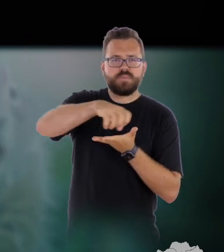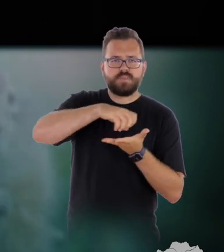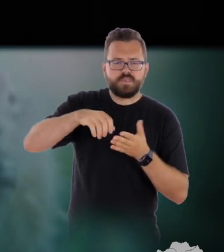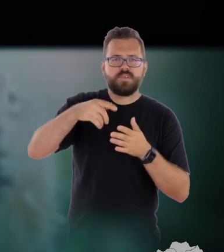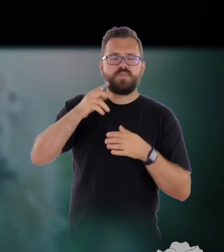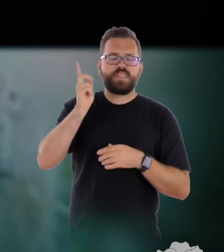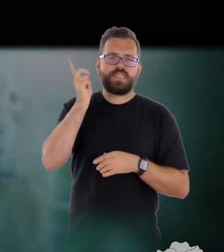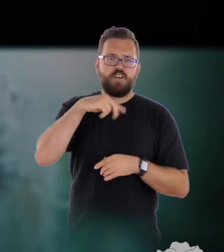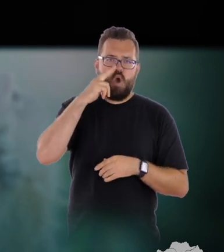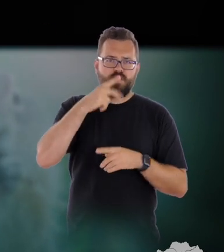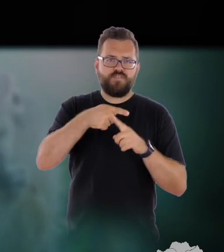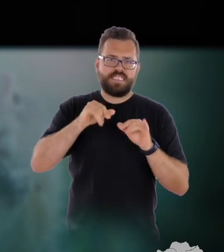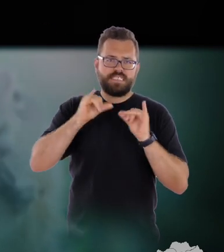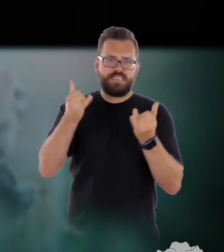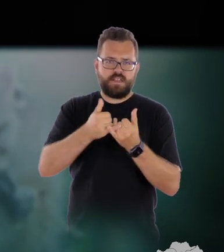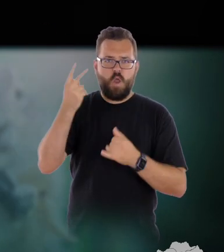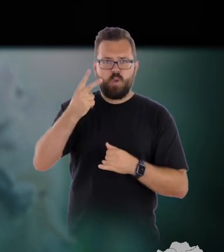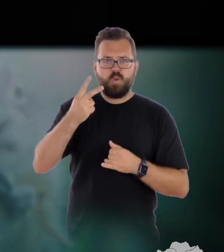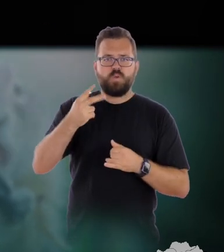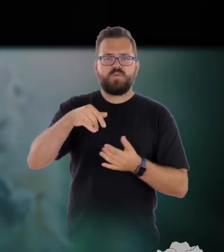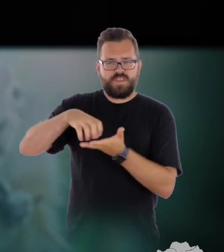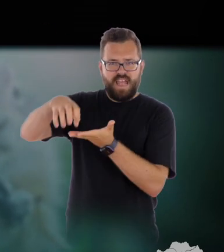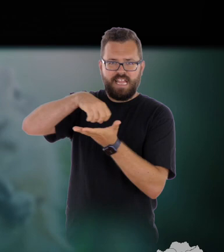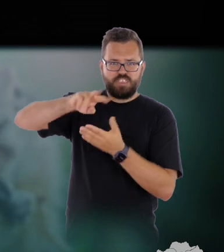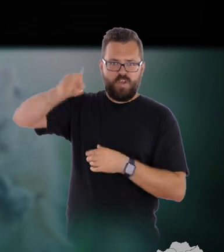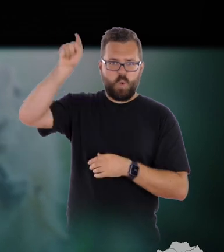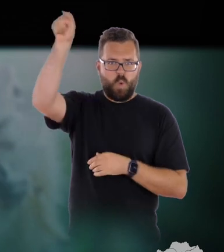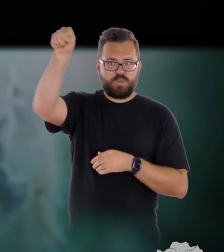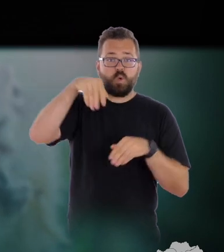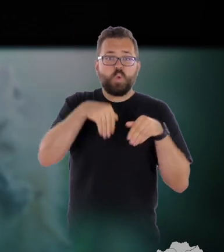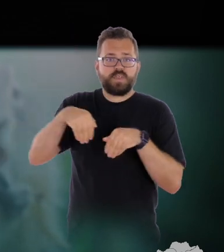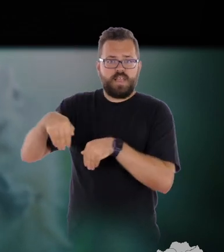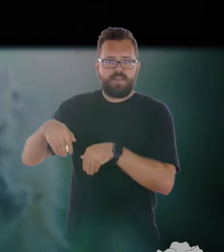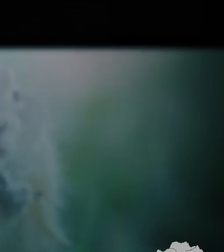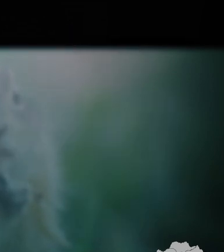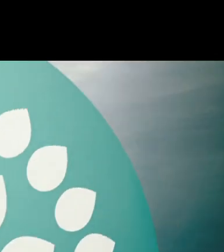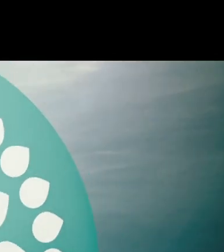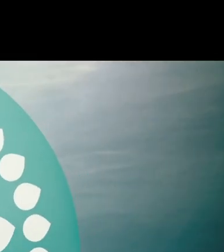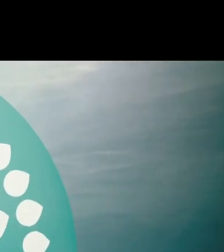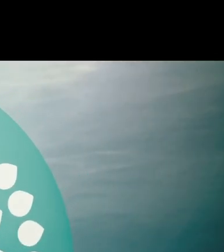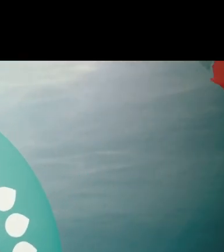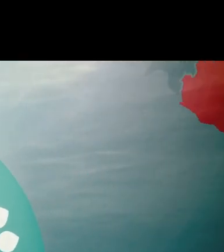mesélnek, mert hogy akkor még legeltették a félszigetet, és ahol legeltetés van, ott van űrge.